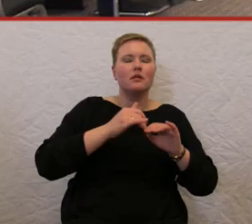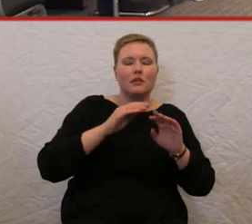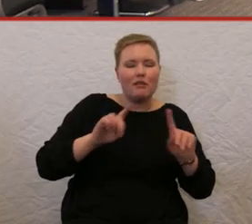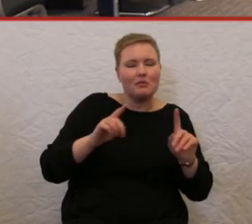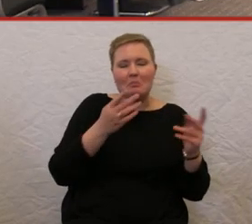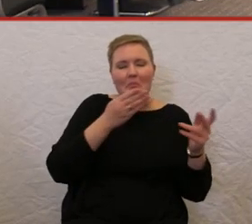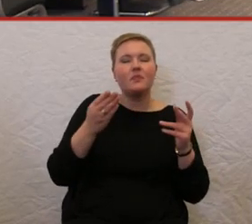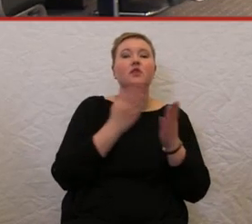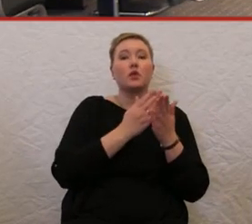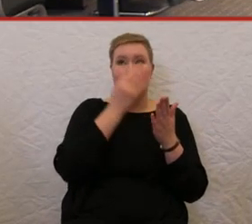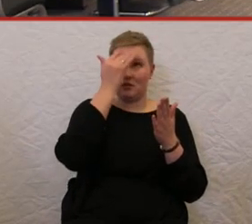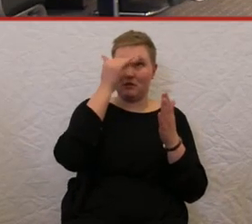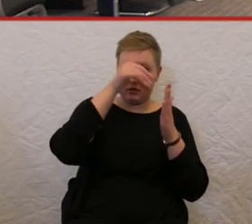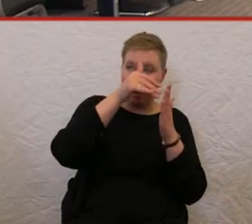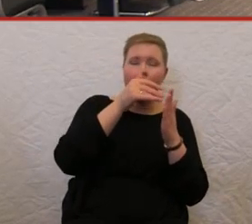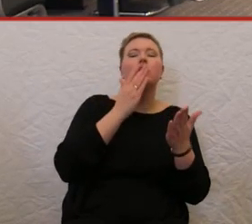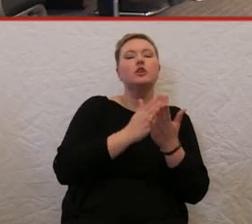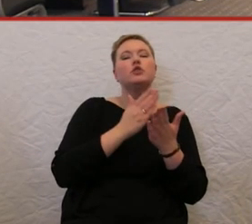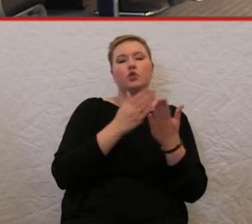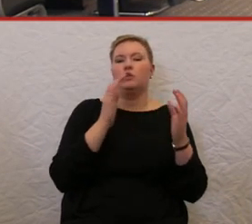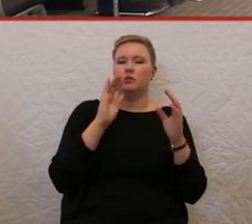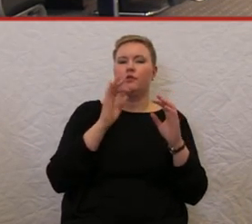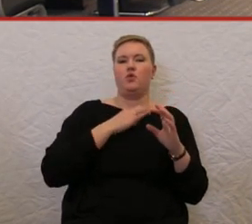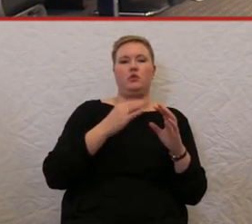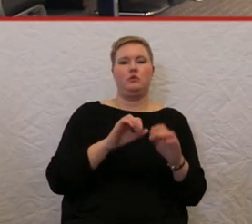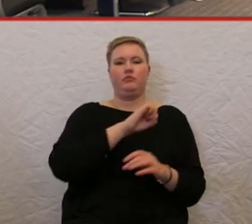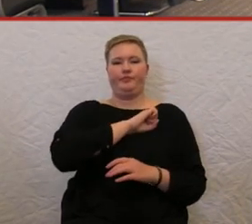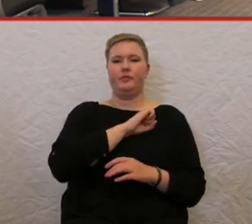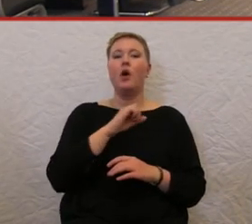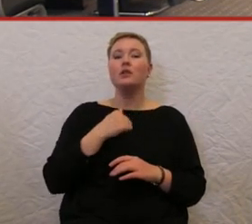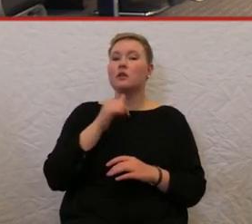große Anstrengungen gemacht wurden, erlebe ich tagtäglich, weil ich habe kein Auto.